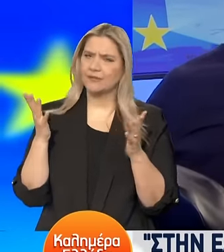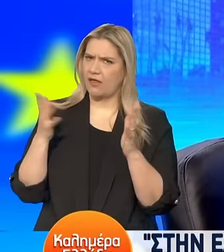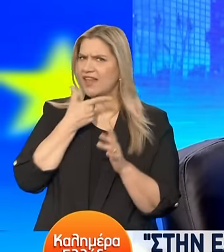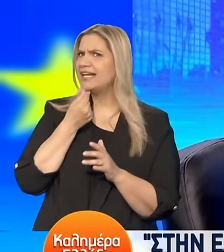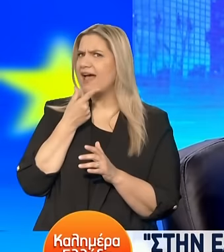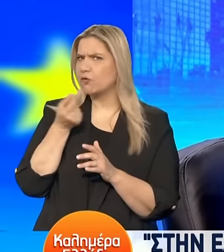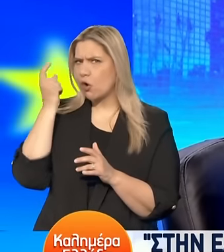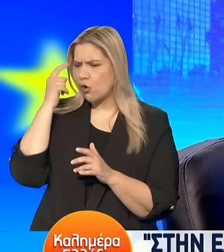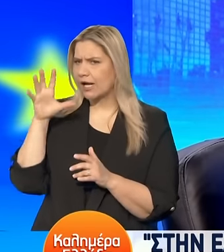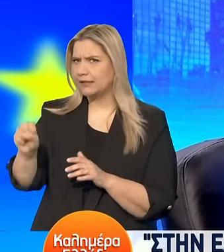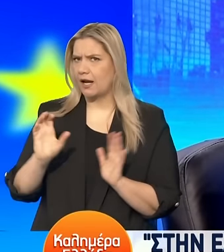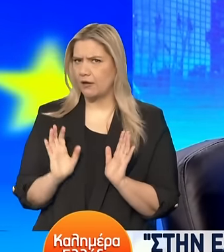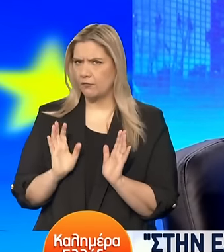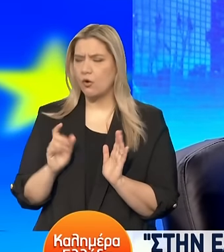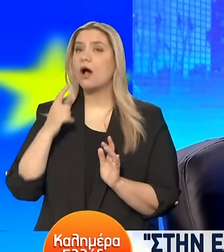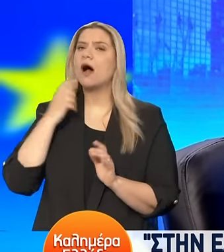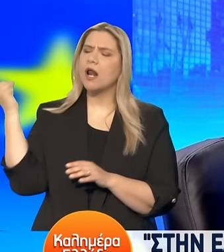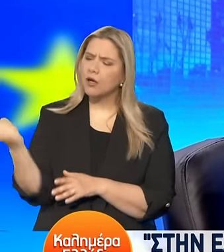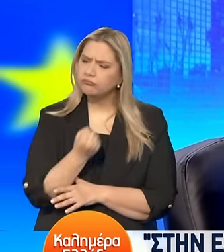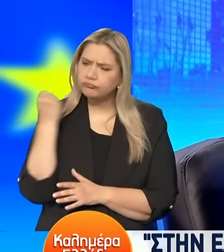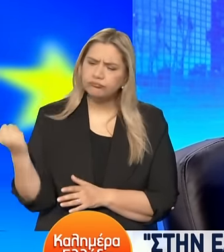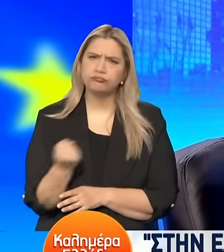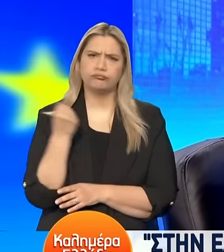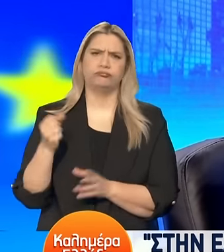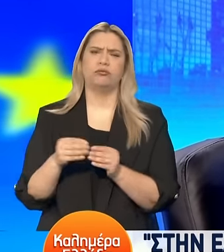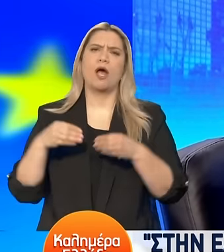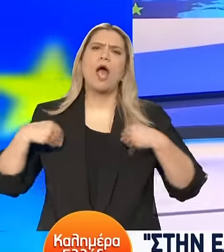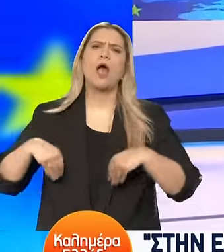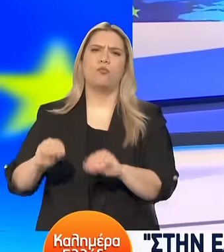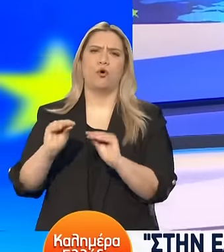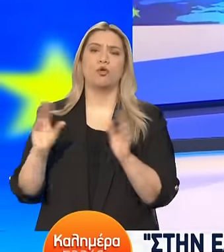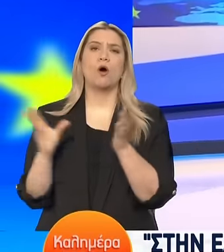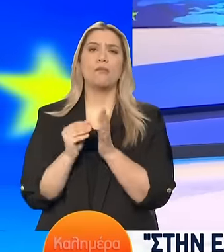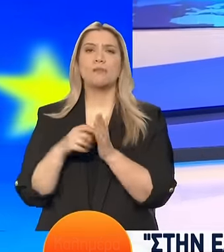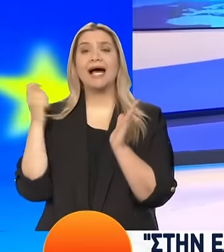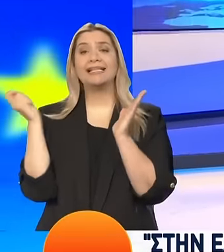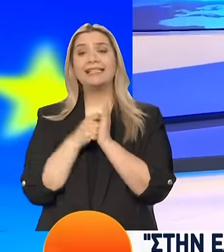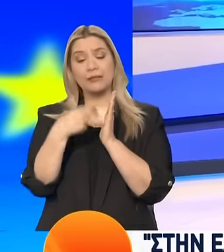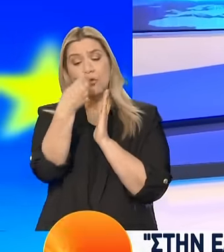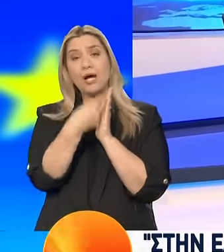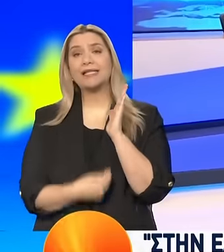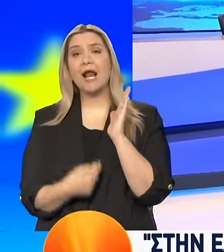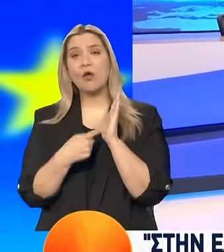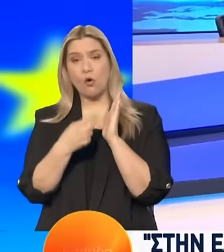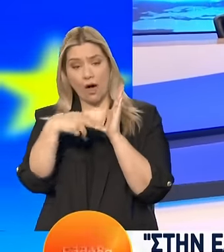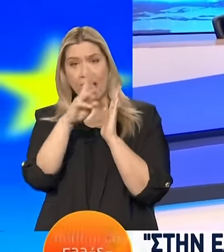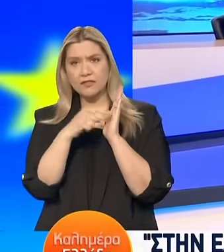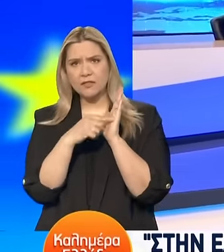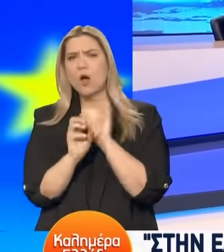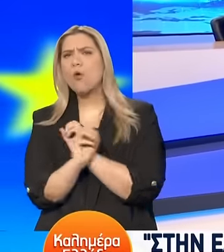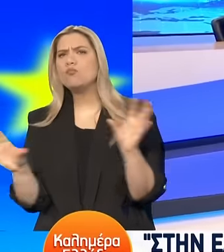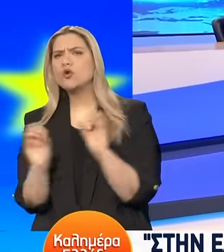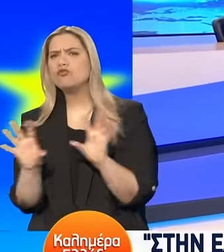Έχουμε επιβάλλει σημαντικότητα τους περιορισμούς στο όλοι ανεμπόριο. Παραδείγματος, χάρη να αυξήσεις τιμές τιμοκαταλόγου, δεν μπορείς να κάνεις προσφορές. Αυτό είναι μια σημαντική